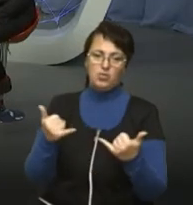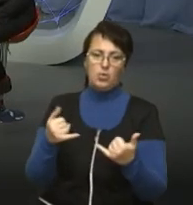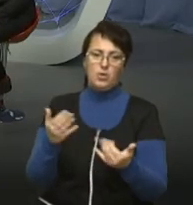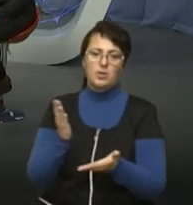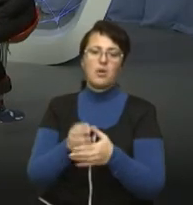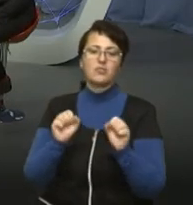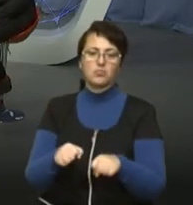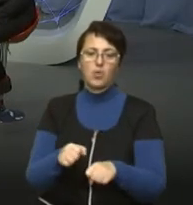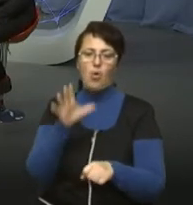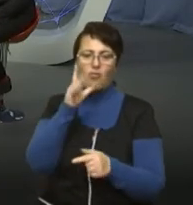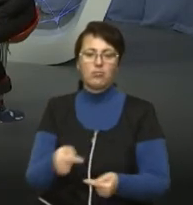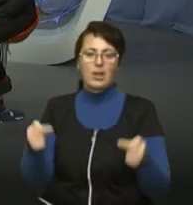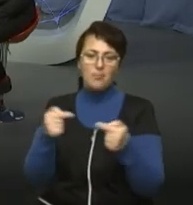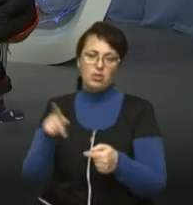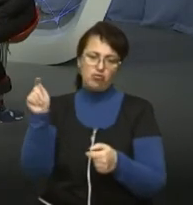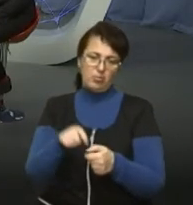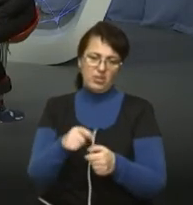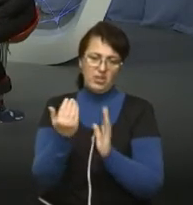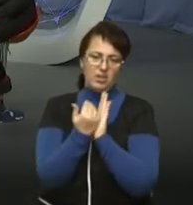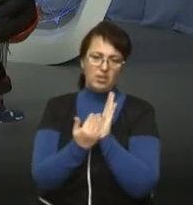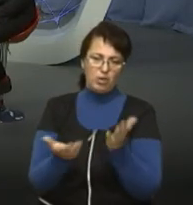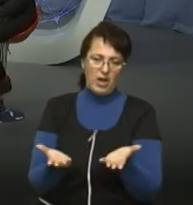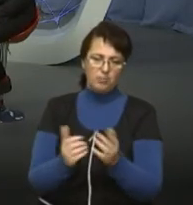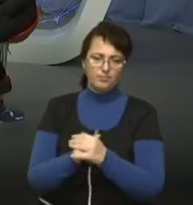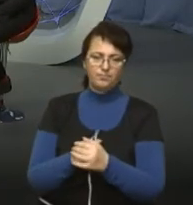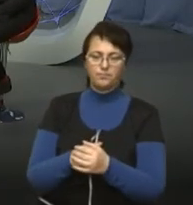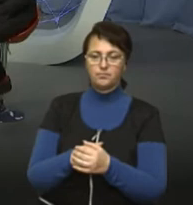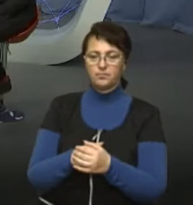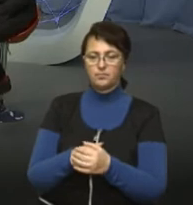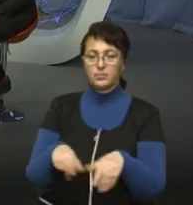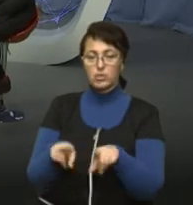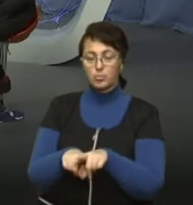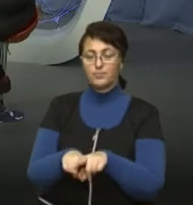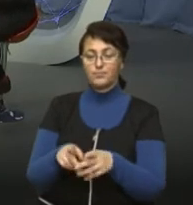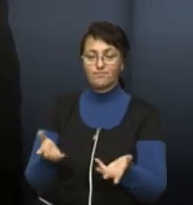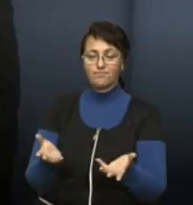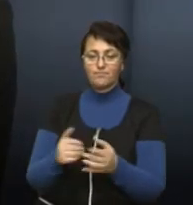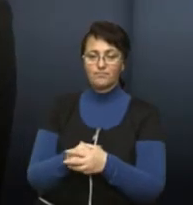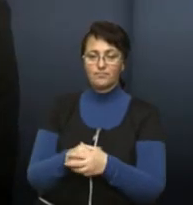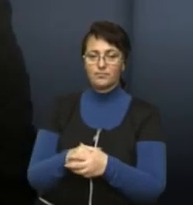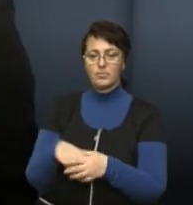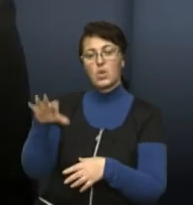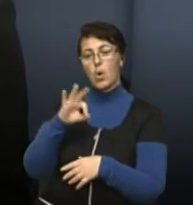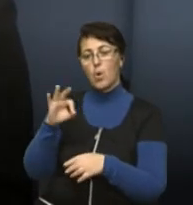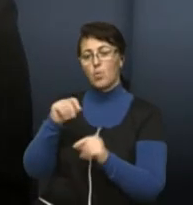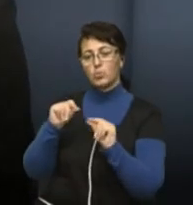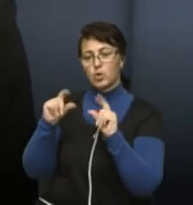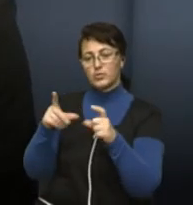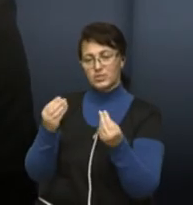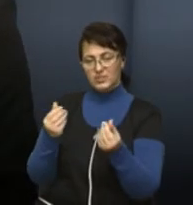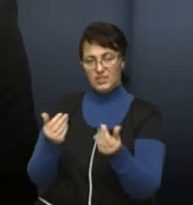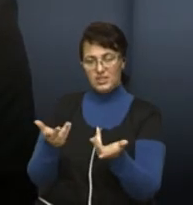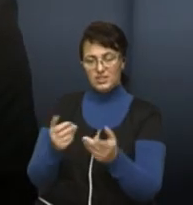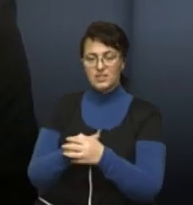бути своєчасно на ефірі. Тому таким чином… Також про зростання ми говорили, ви ще не